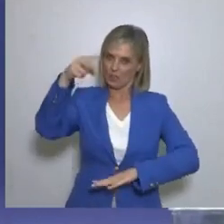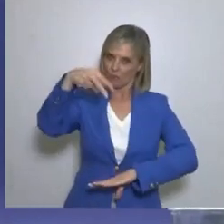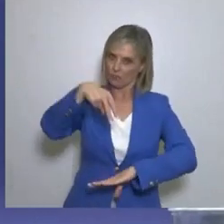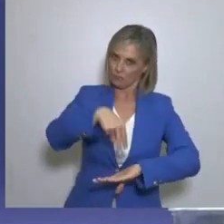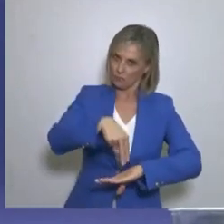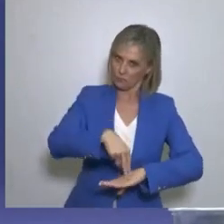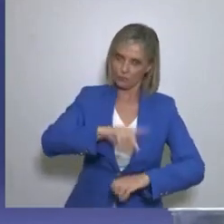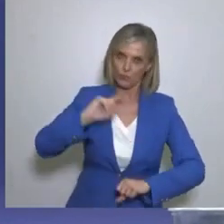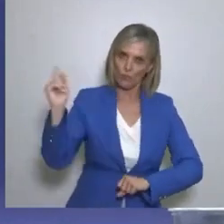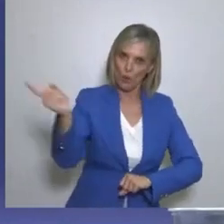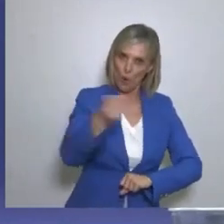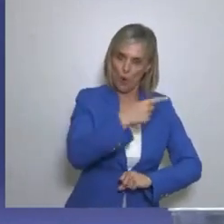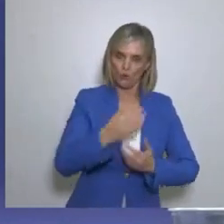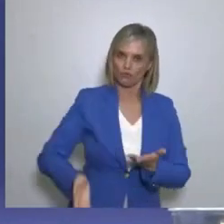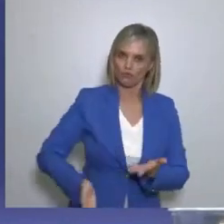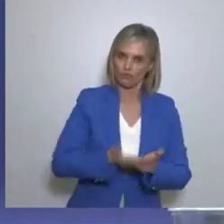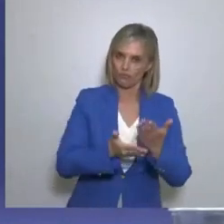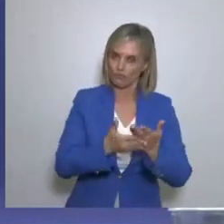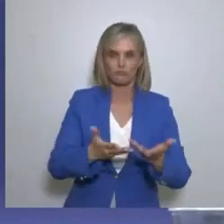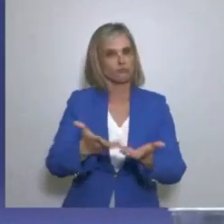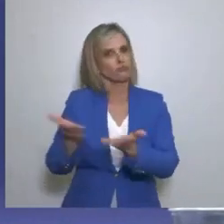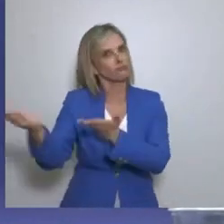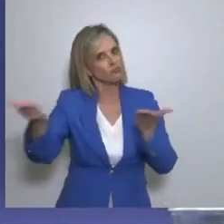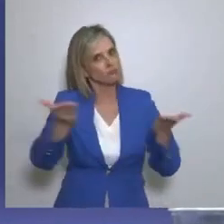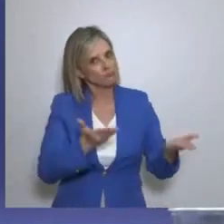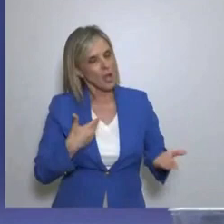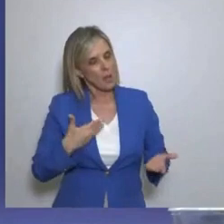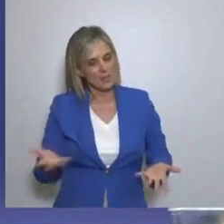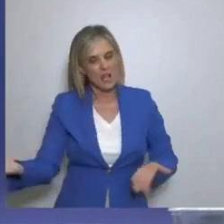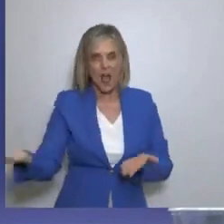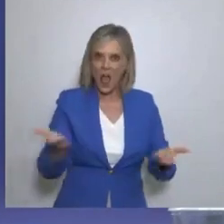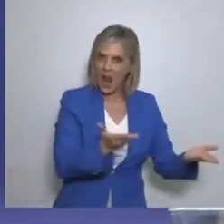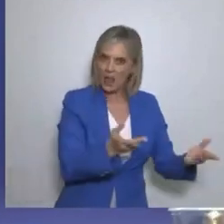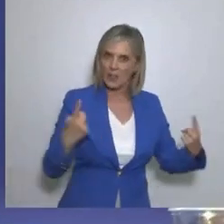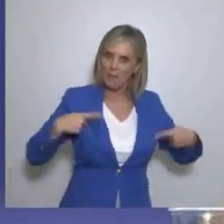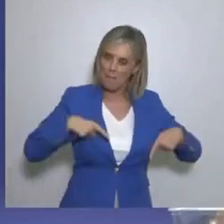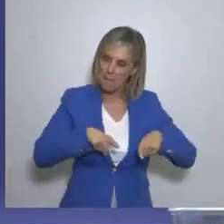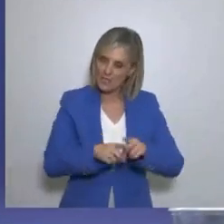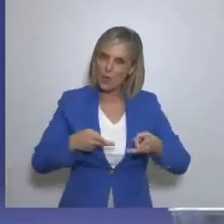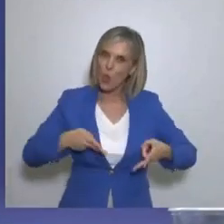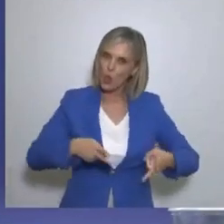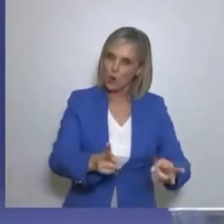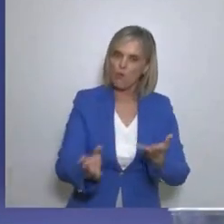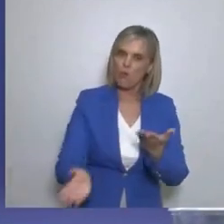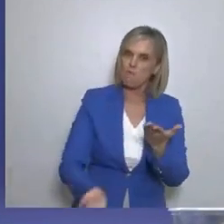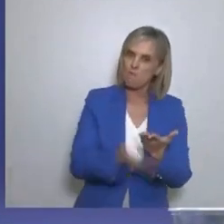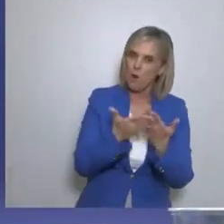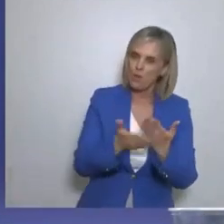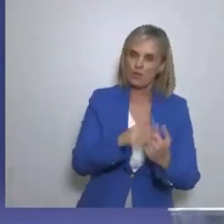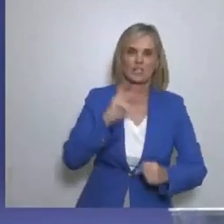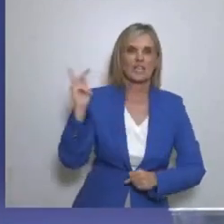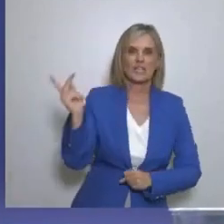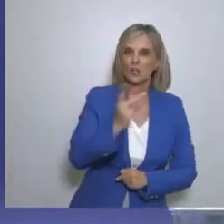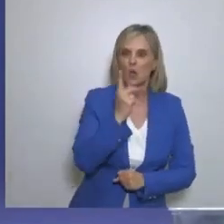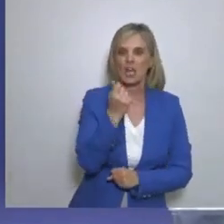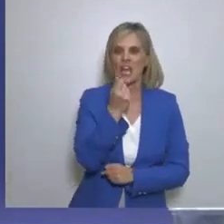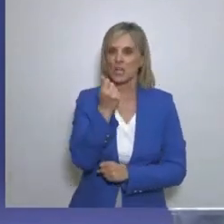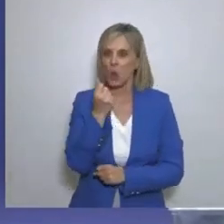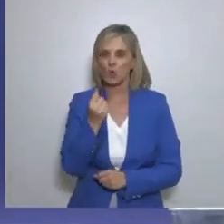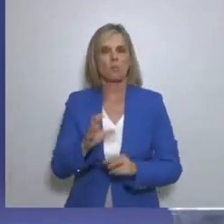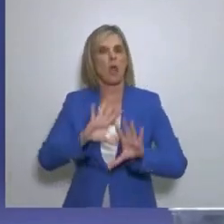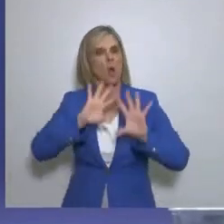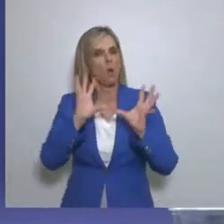Συνέλευση είναι εδώ για όλους Η αγκαλιά είναι μεγάλη Ο δρόμος και η λεωφόρος είναι τεράστια Τόσο οικονομική αλλά τόσο και σε κοινωνικό επίπεδο Ελλήνως